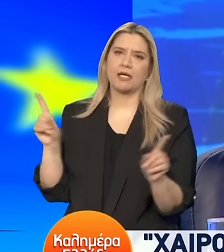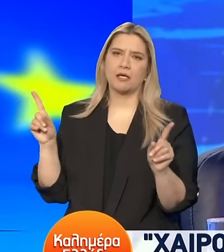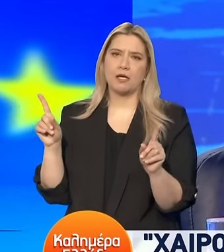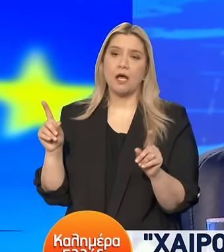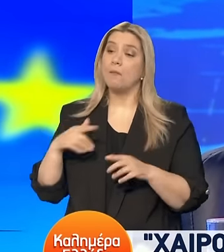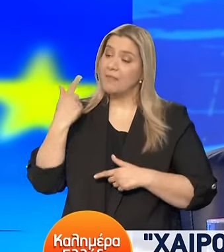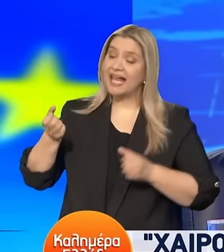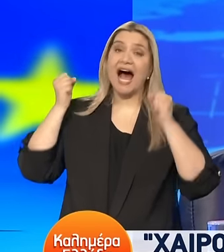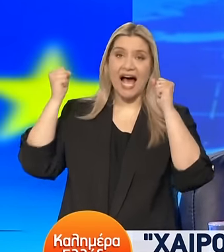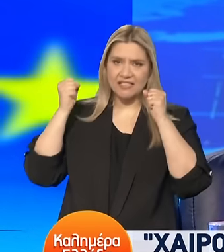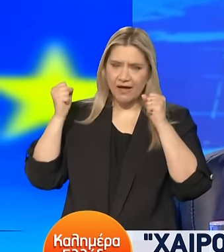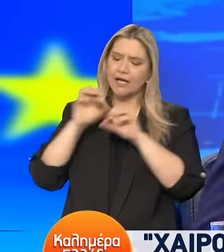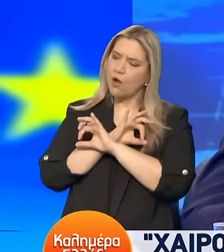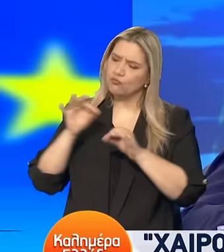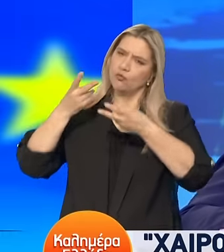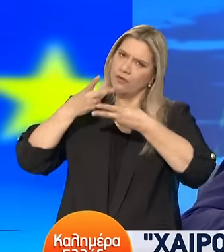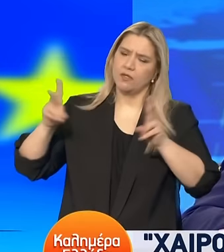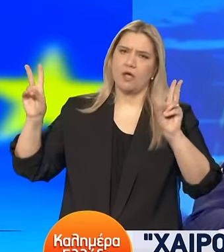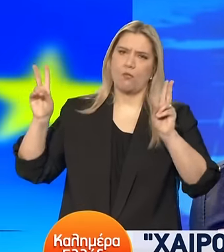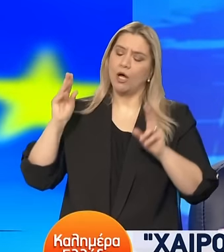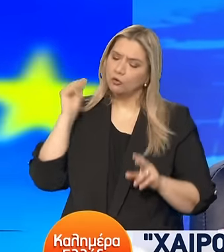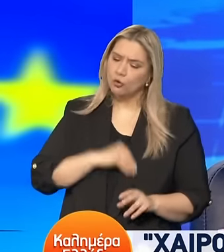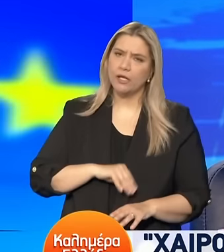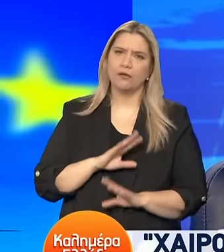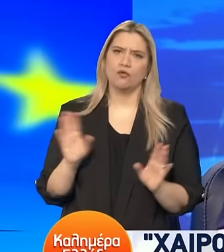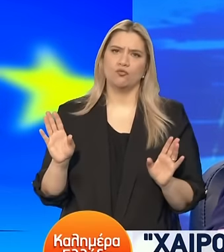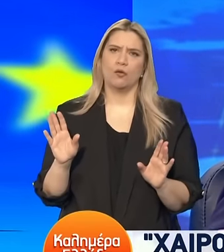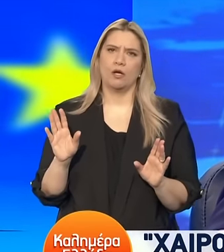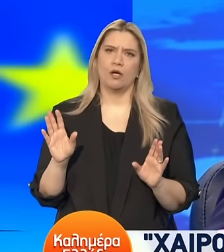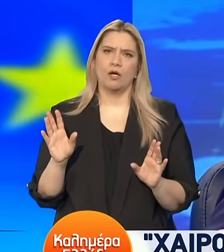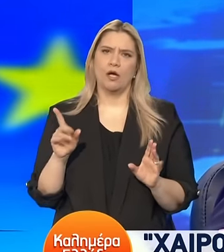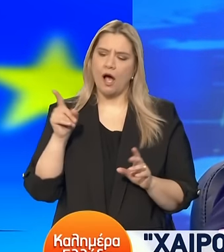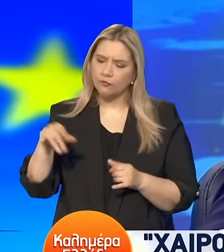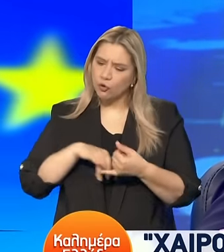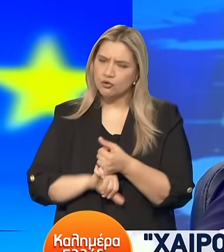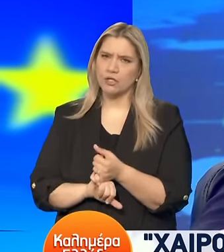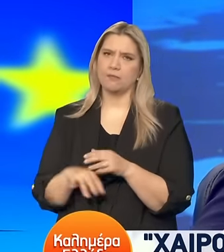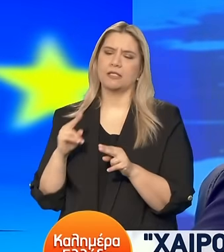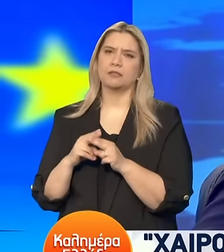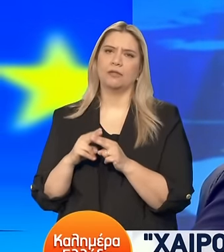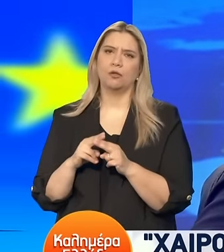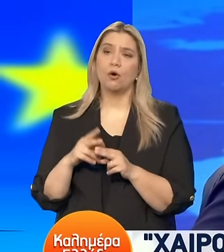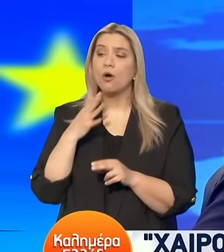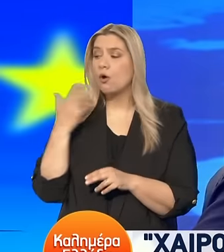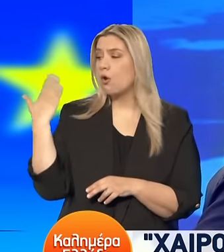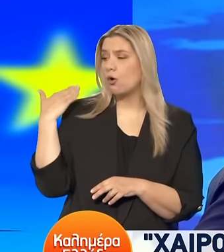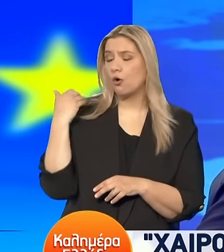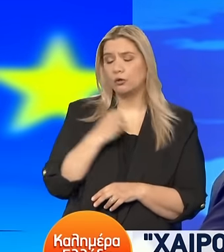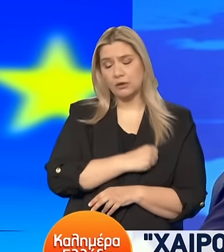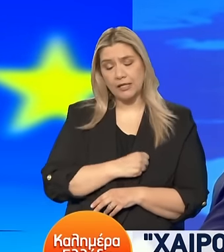ασφάλεια Και άνοιξαν με ασφάλεια Το κερδίζουμε Εδώ κερδίσαμε ακόμα αυτό το στοίχημα Με αφορμή την τραγική δολοφονία